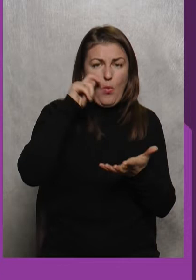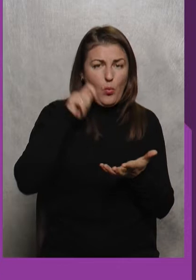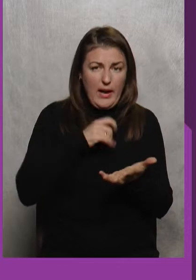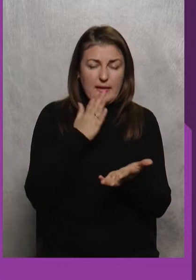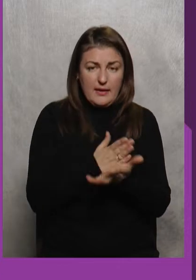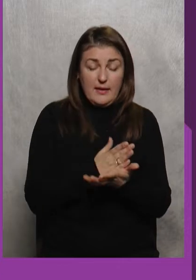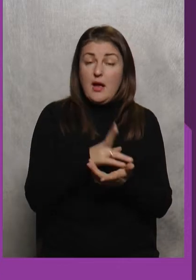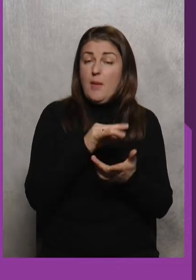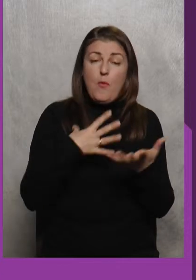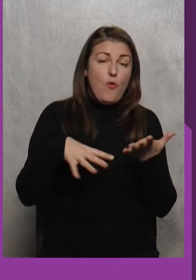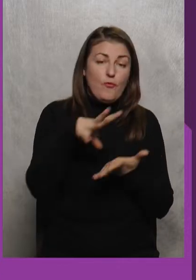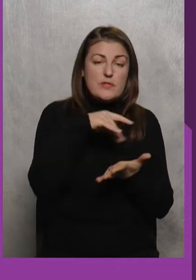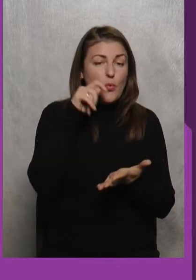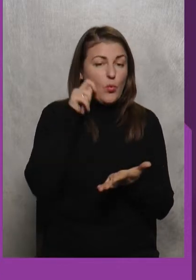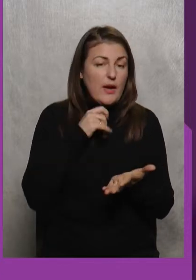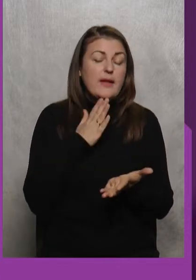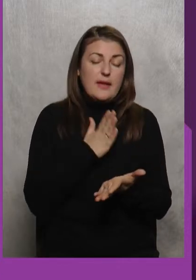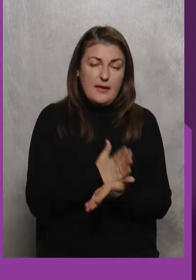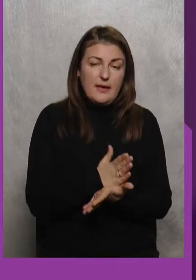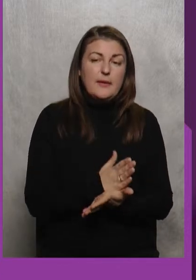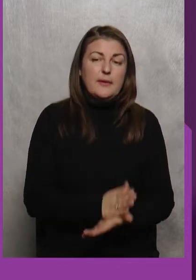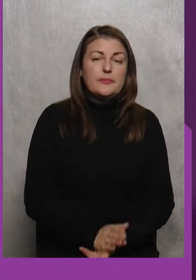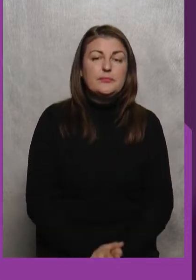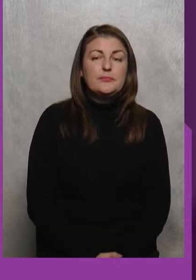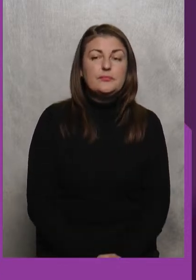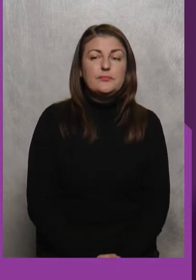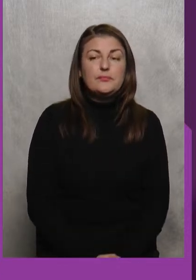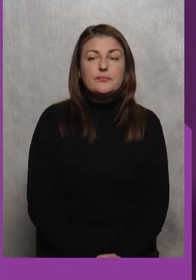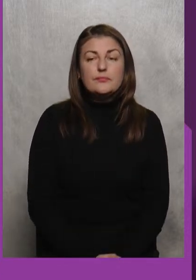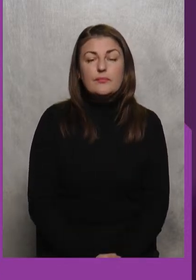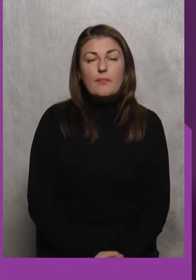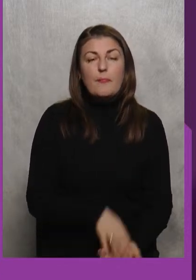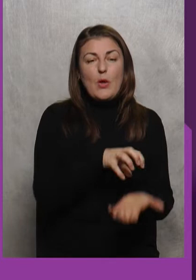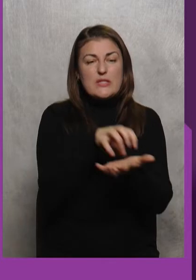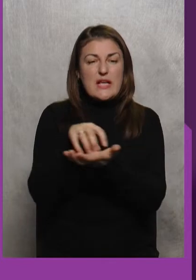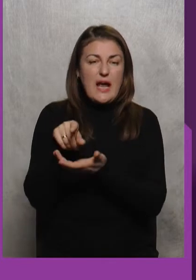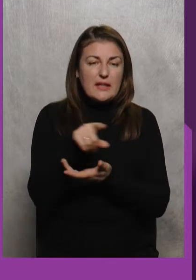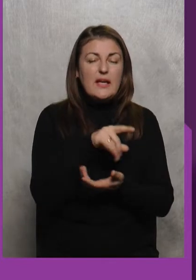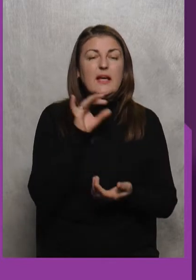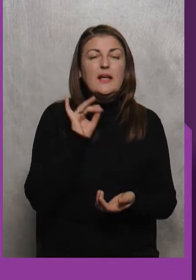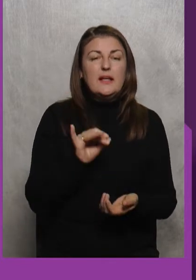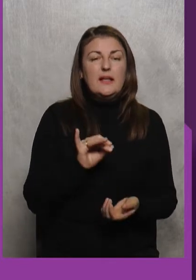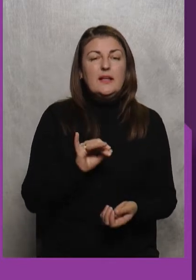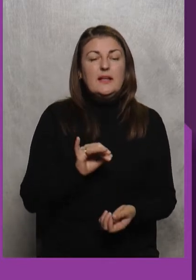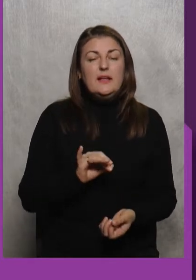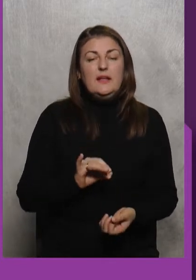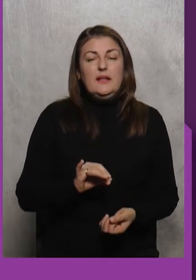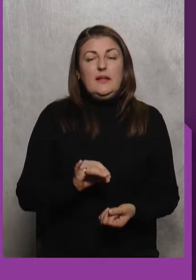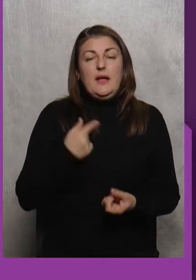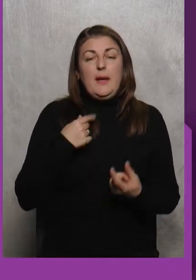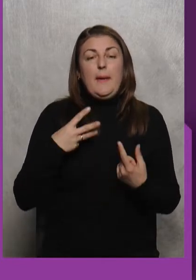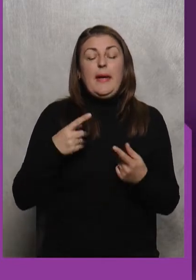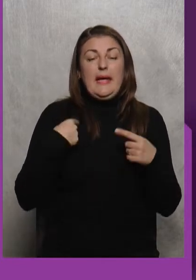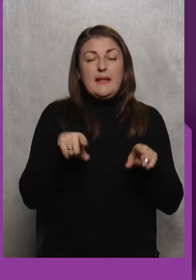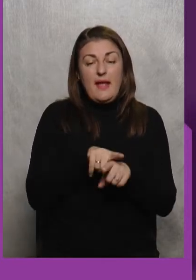У всій Україні По всій Україні Є Осередки І Ми